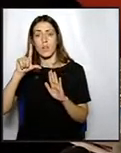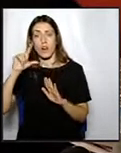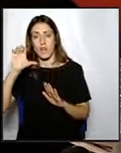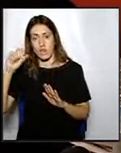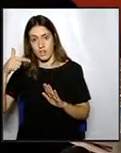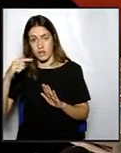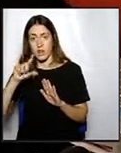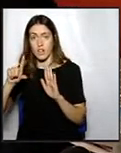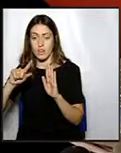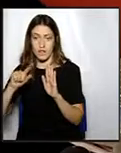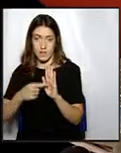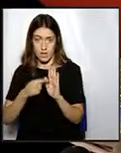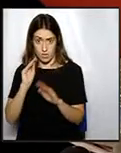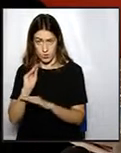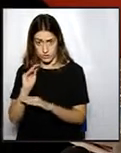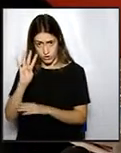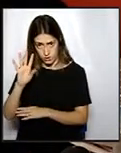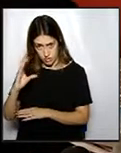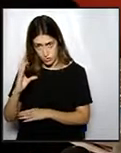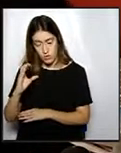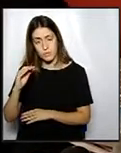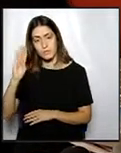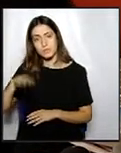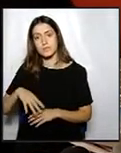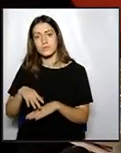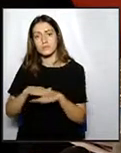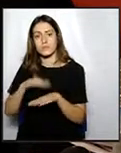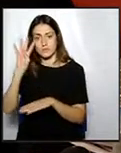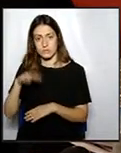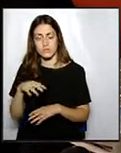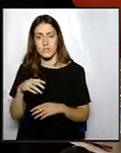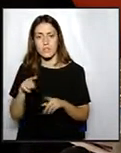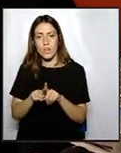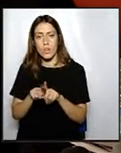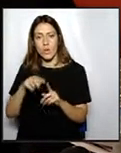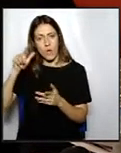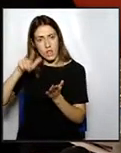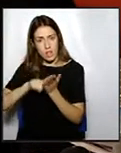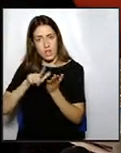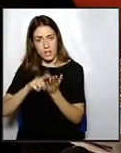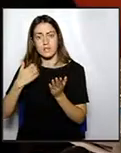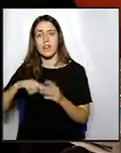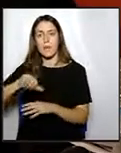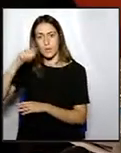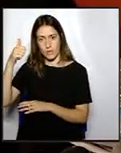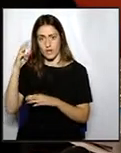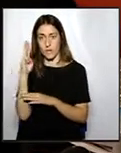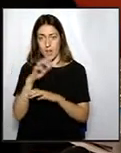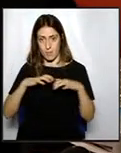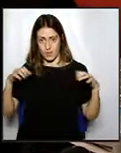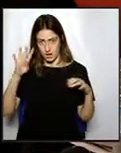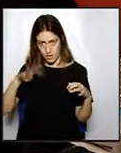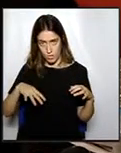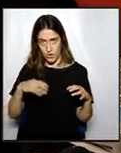de Catalunya. Aquesta llei no és cap llei imposada pel govern espanyol, sinó que és una llei aprovada al Parlament de Catalunya per una amplia majoria